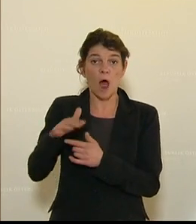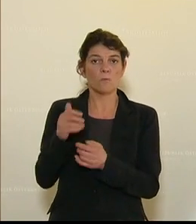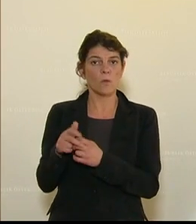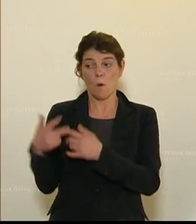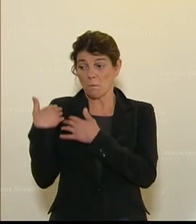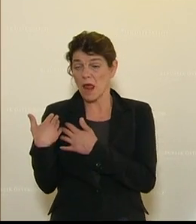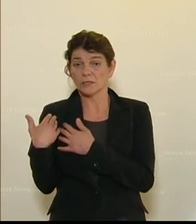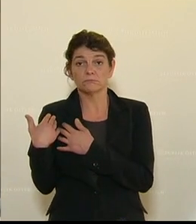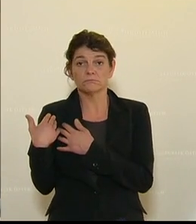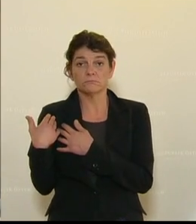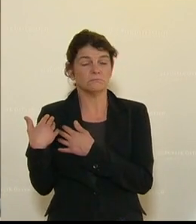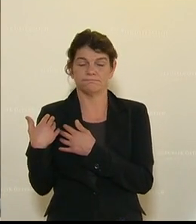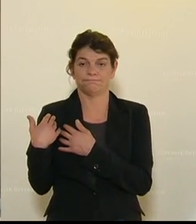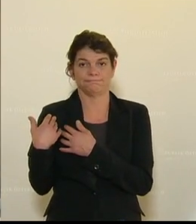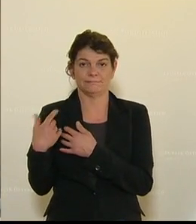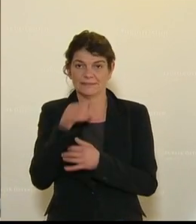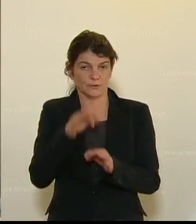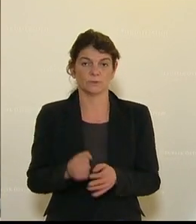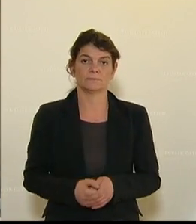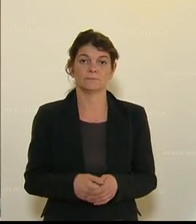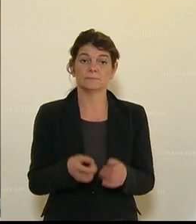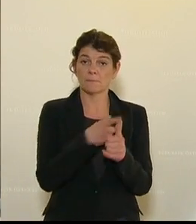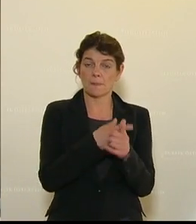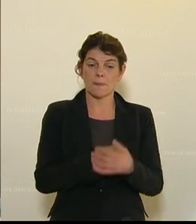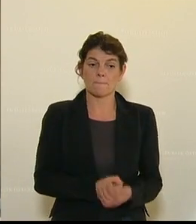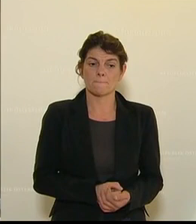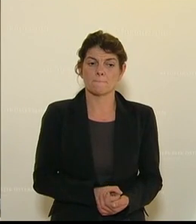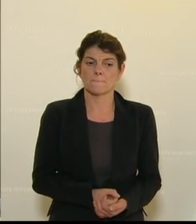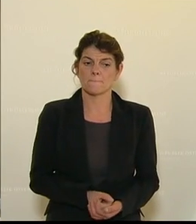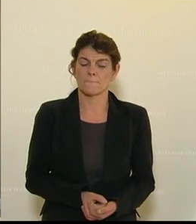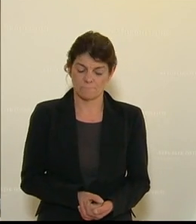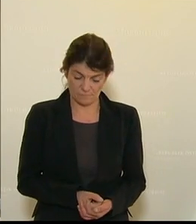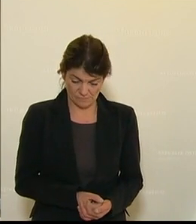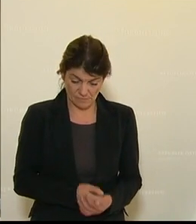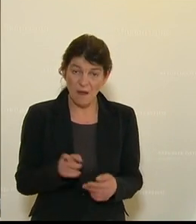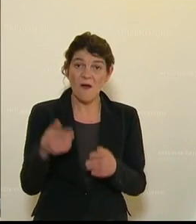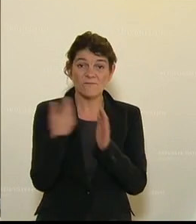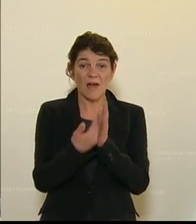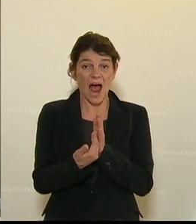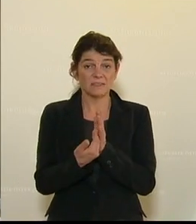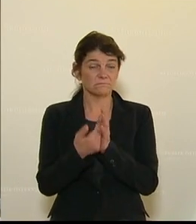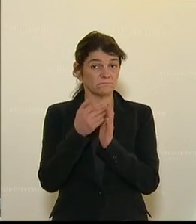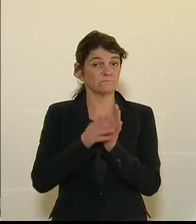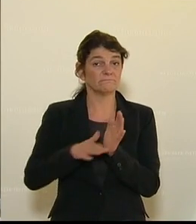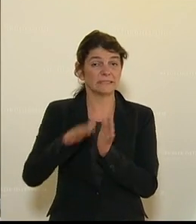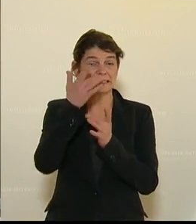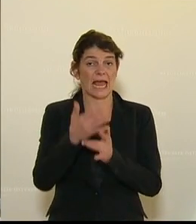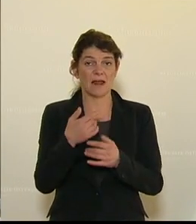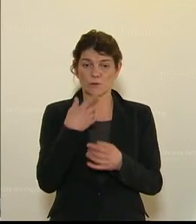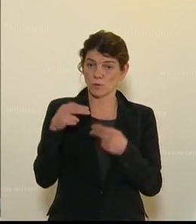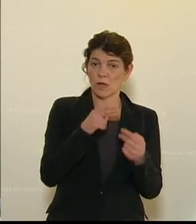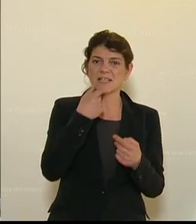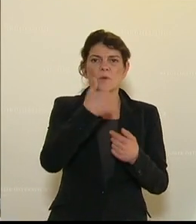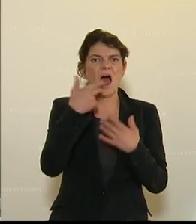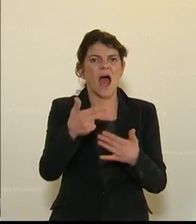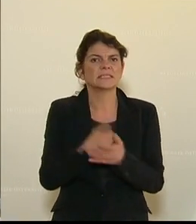zu belasten. Das ist das eine. Das andere, bei den faktenbasierenden Zahlen, wenn wir da zurückkommen, Wir zahlen ca.